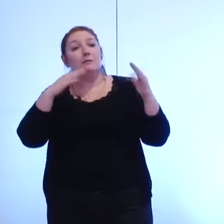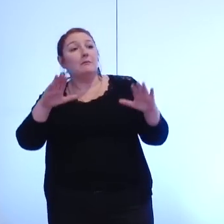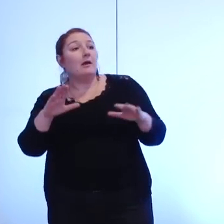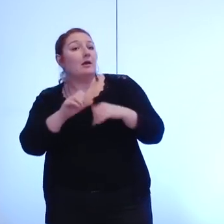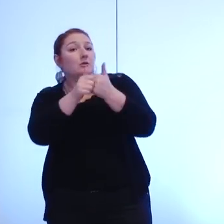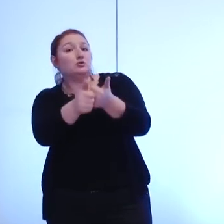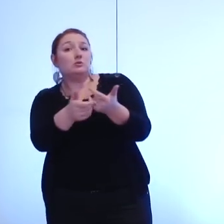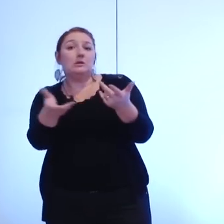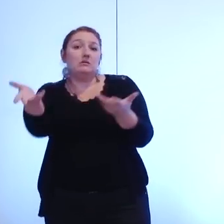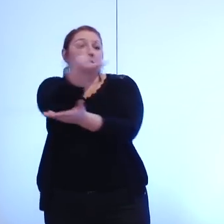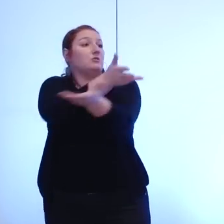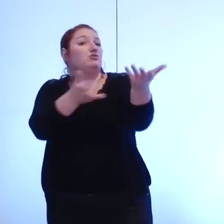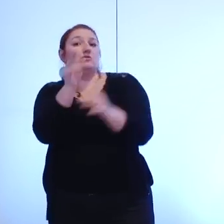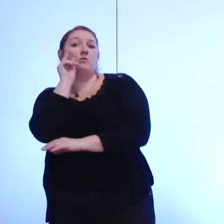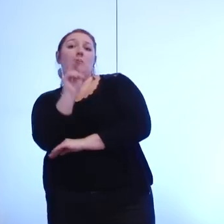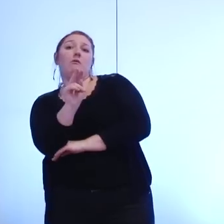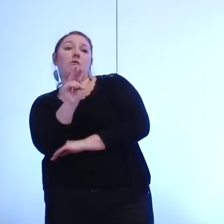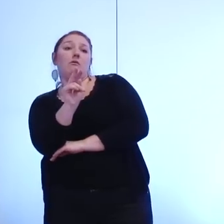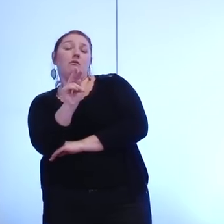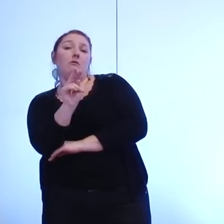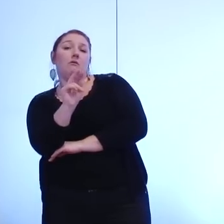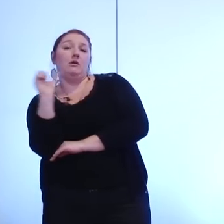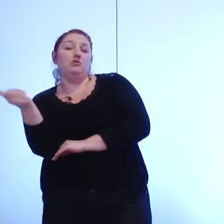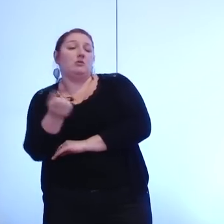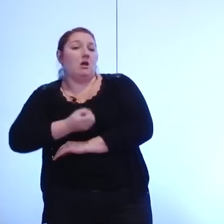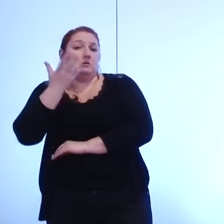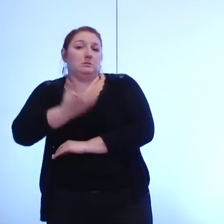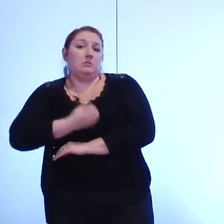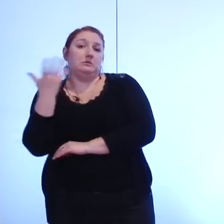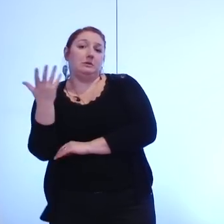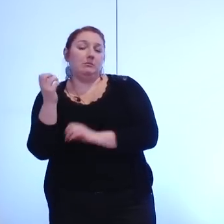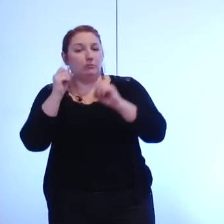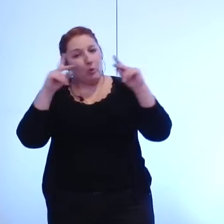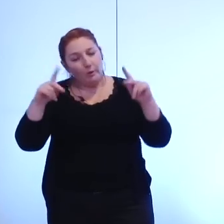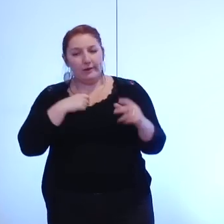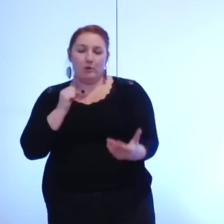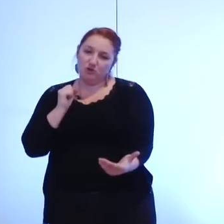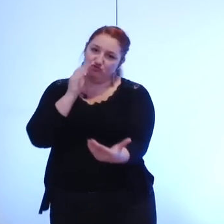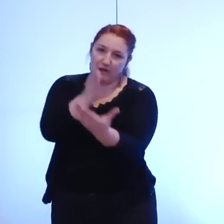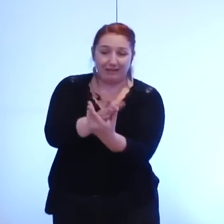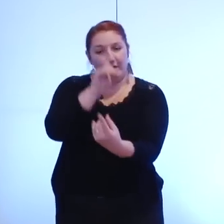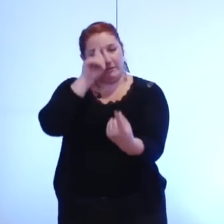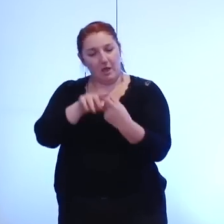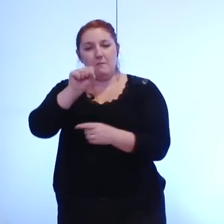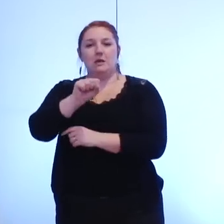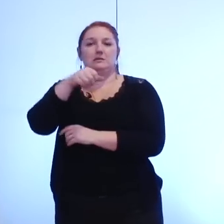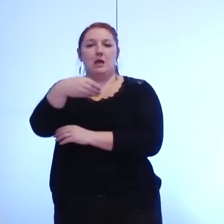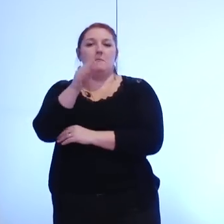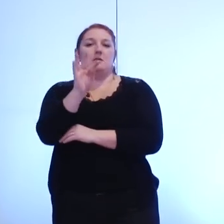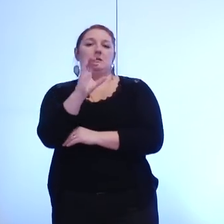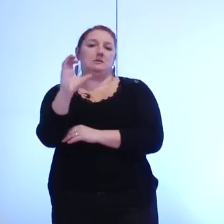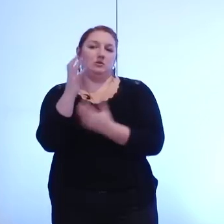différents échanges et des expressions des uns et les autres je veux donner quelques éléments